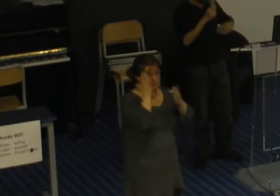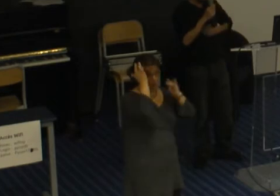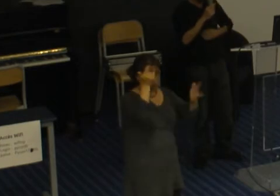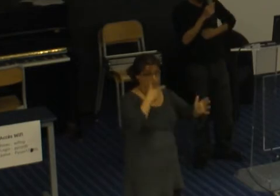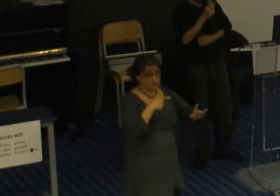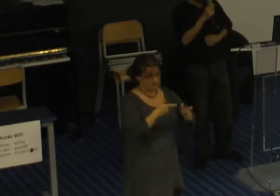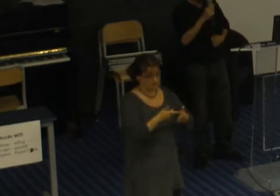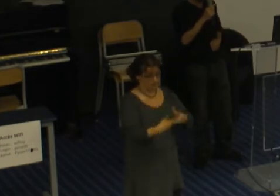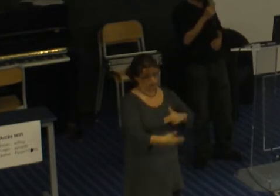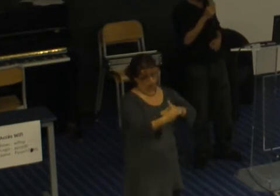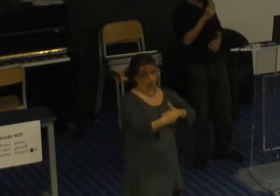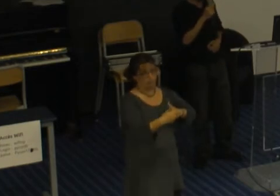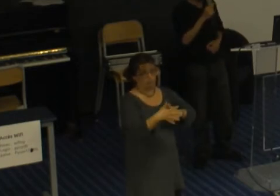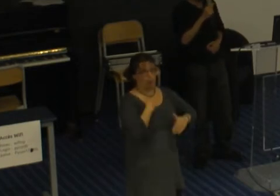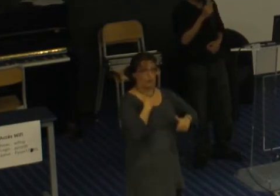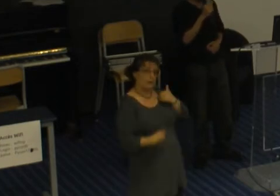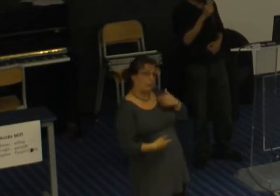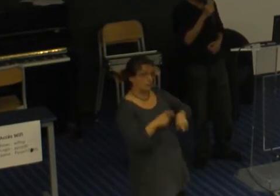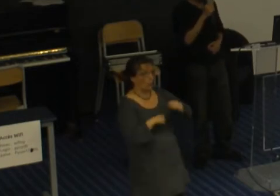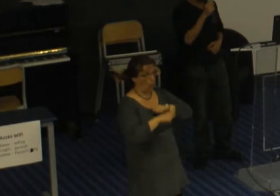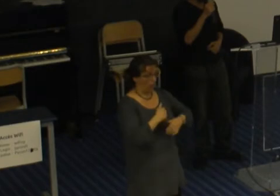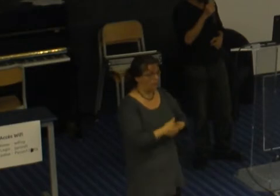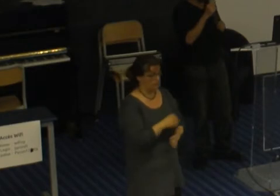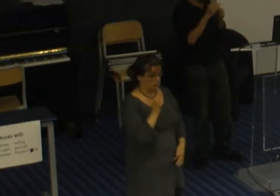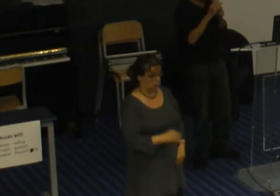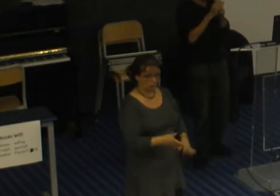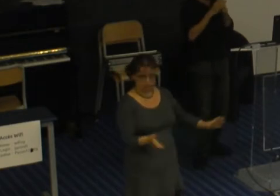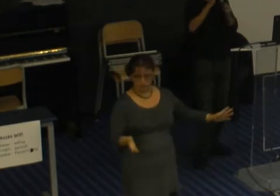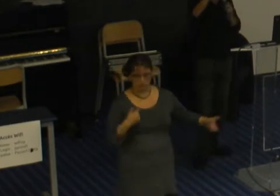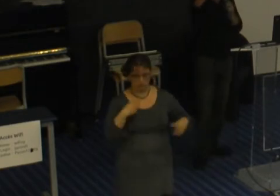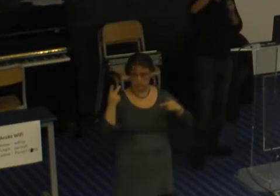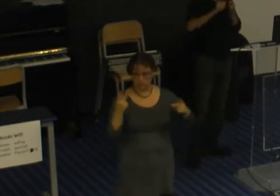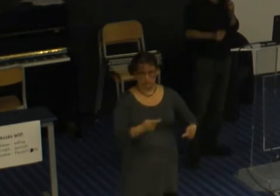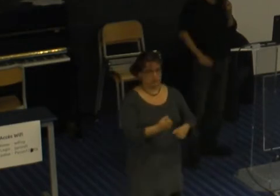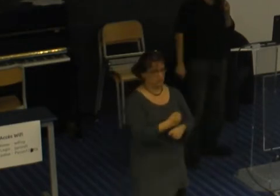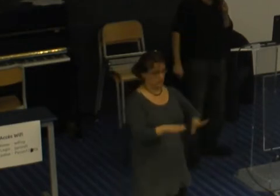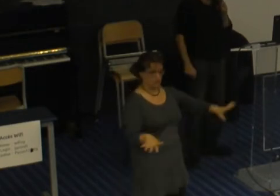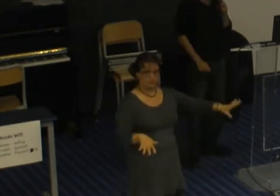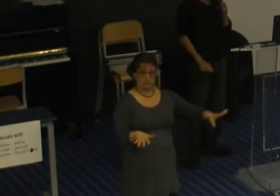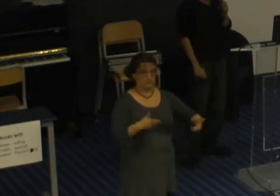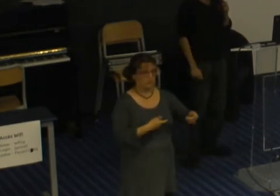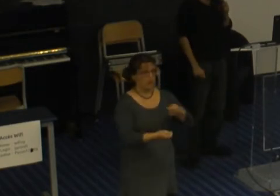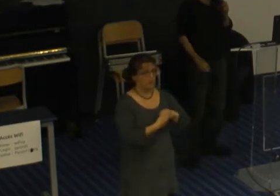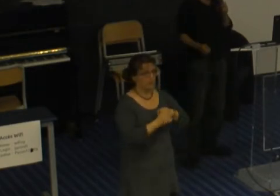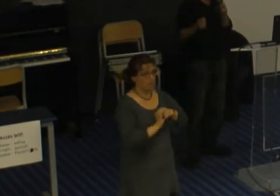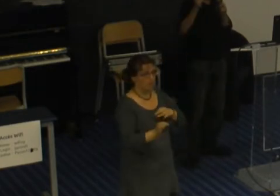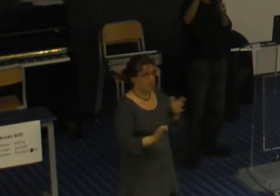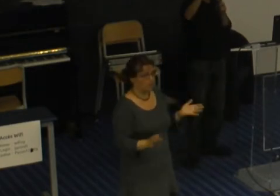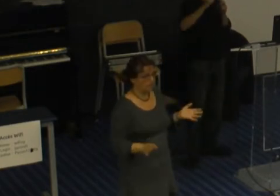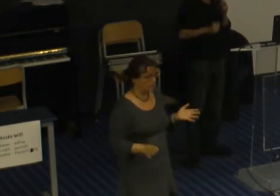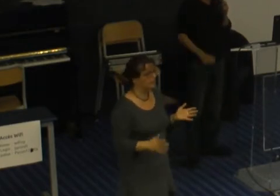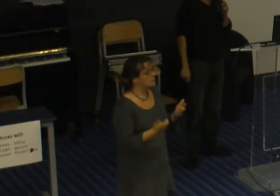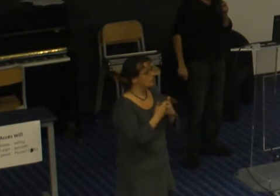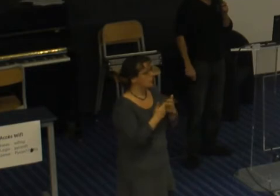Mais pendant les mois où j'avais le bras en écharpe je me suis rendu compte que en fait rien n'était adapté. Exemple tout bête, l'endroit où je travaillais